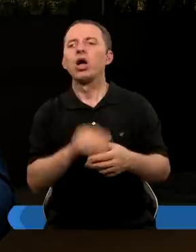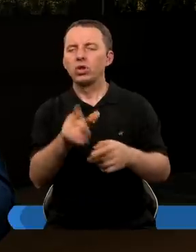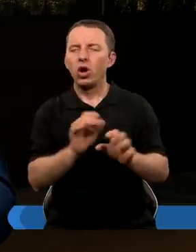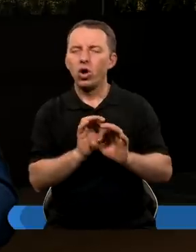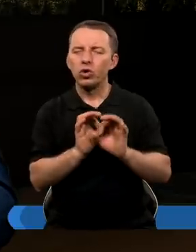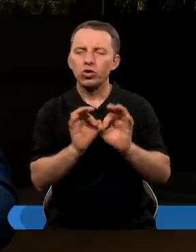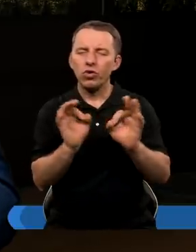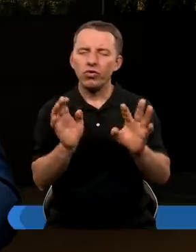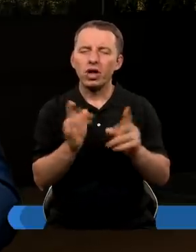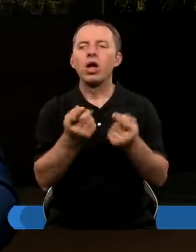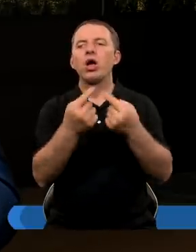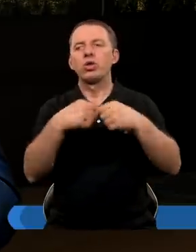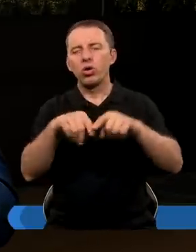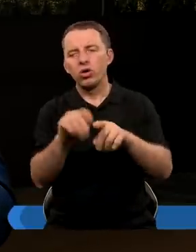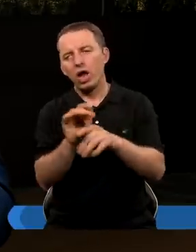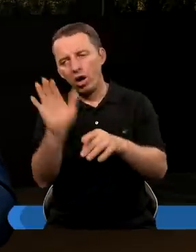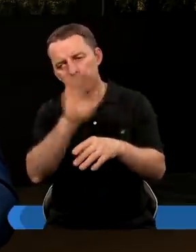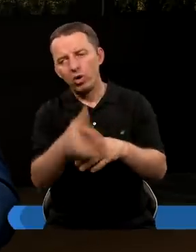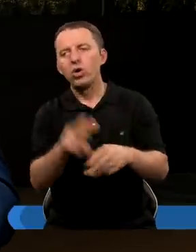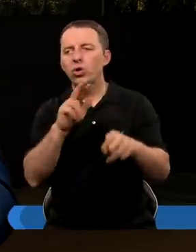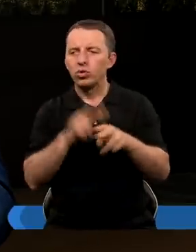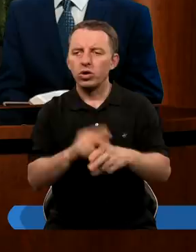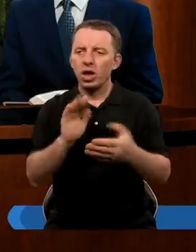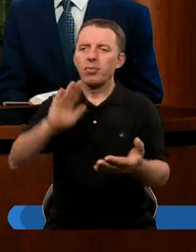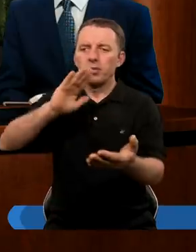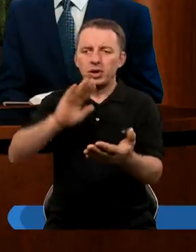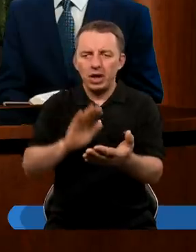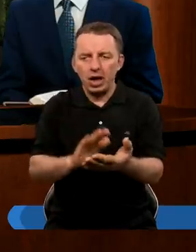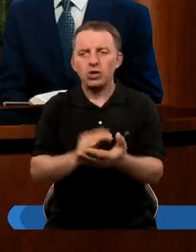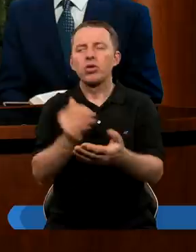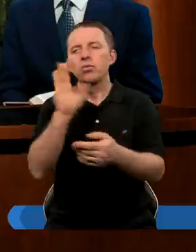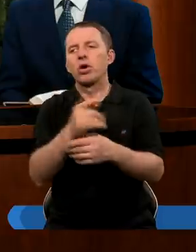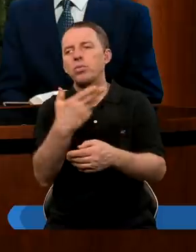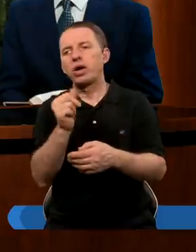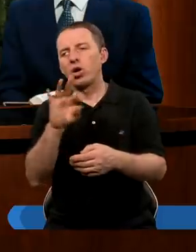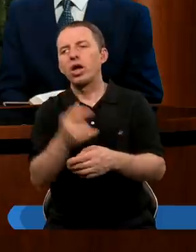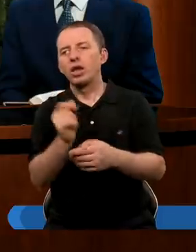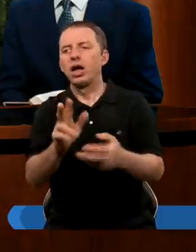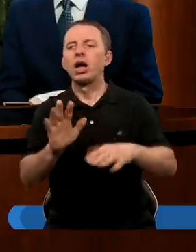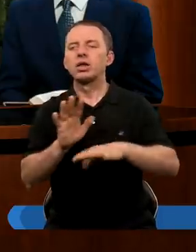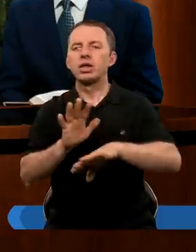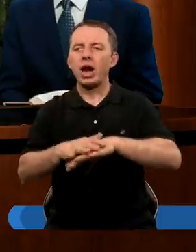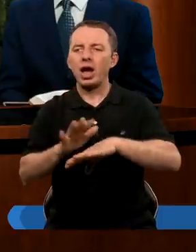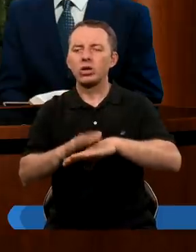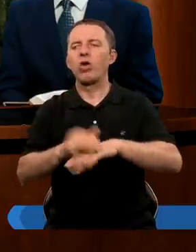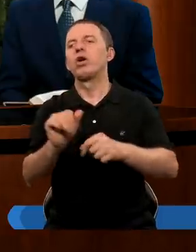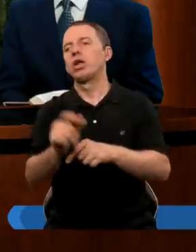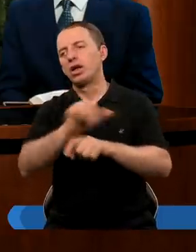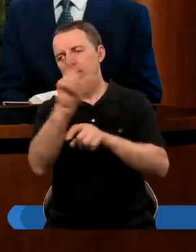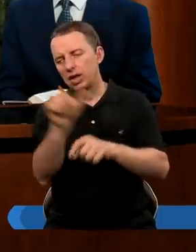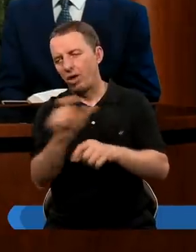to oczywiście dokonuje jako Bóg, który jest pomniejszym Bogiem od Marduka. I tak go traktował cały czas.